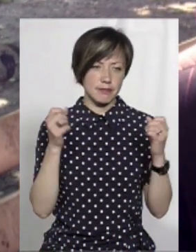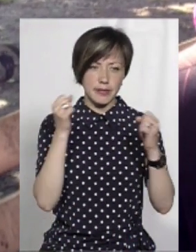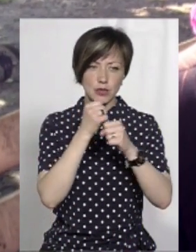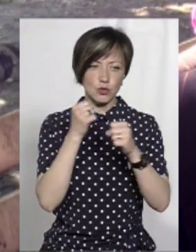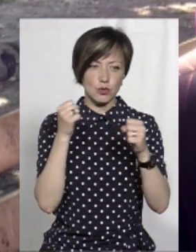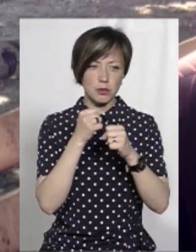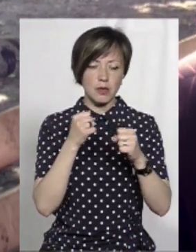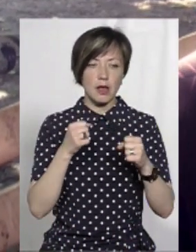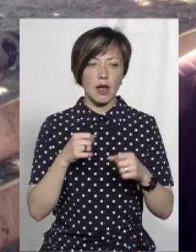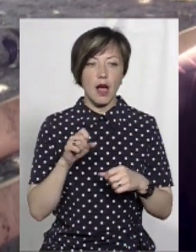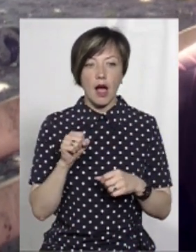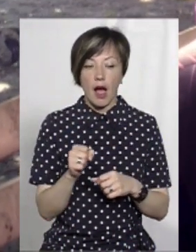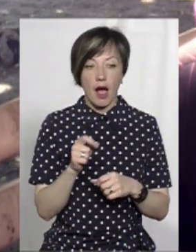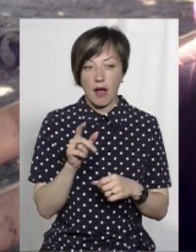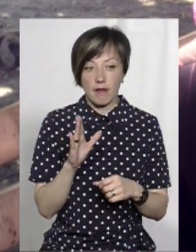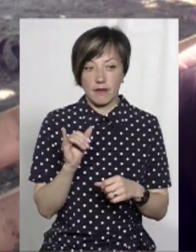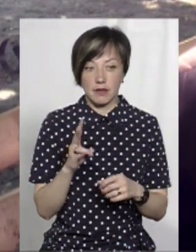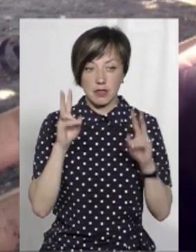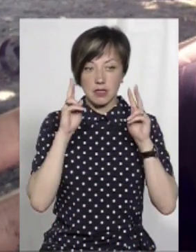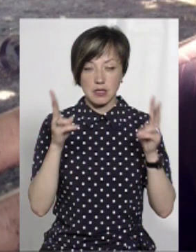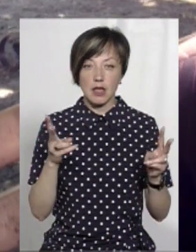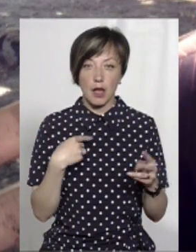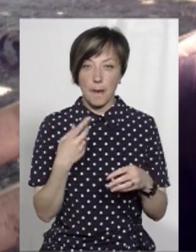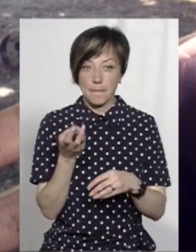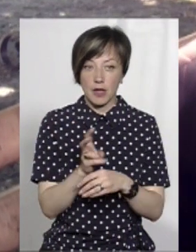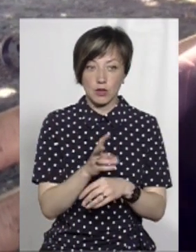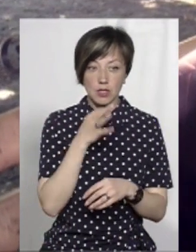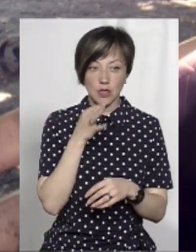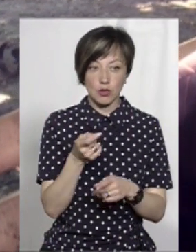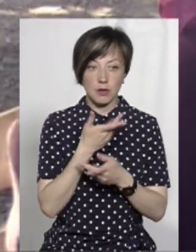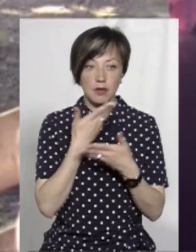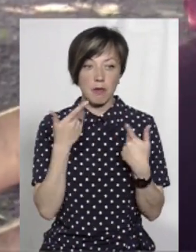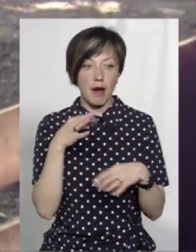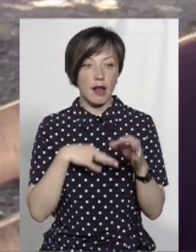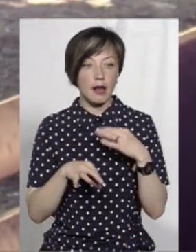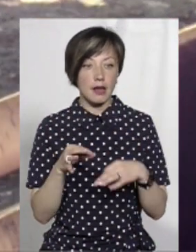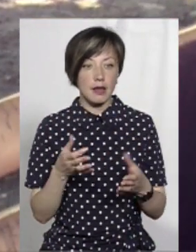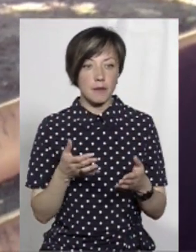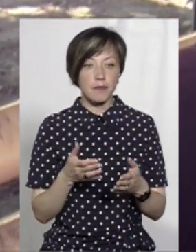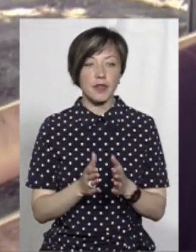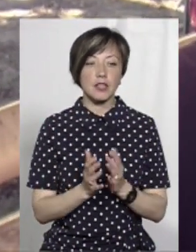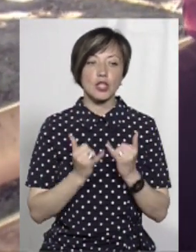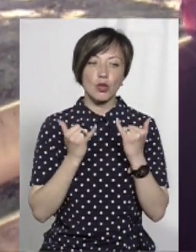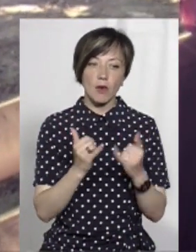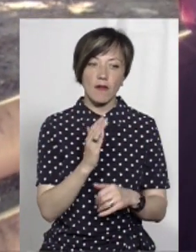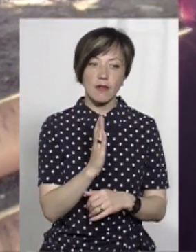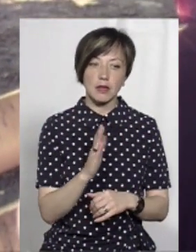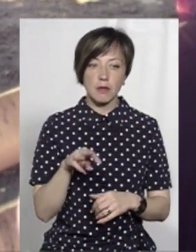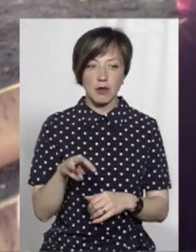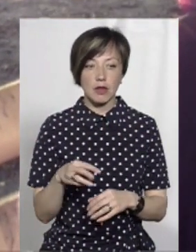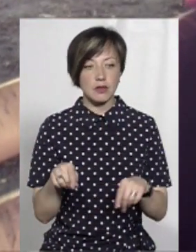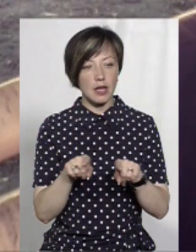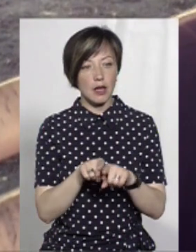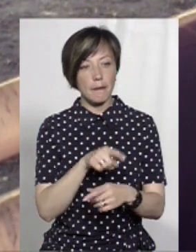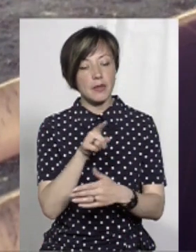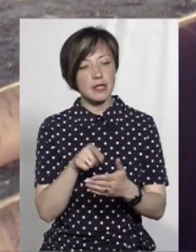ви розумієте, що, а він не знає, я кажу, а як я прийду, а мені скажуть, що там нема ліків. Шановний Вадим Миколаївич, от в мене таке